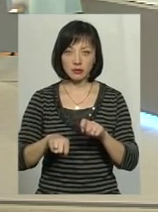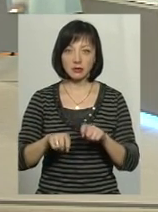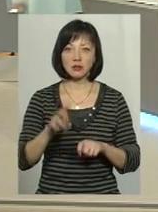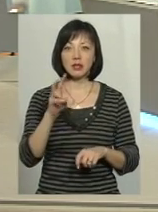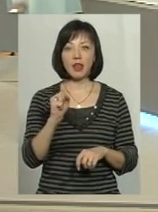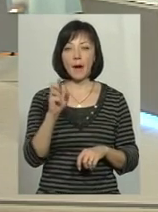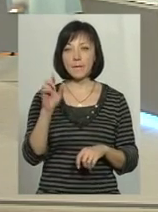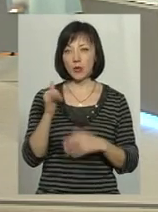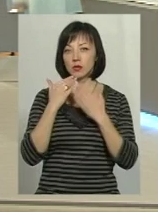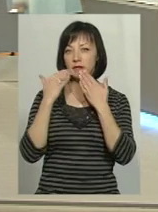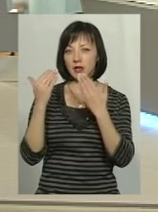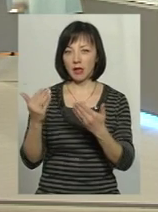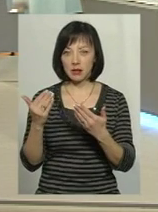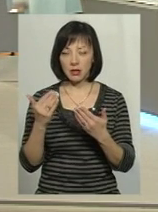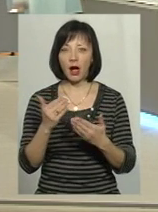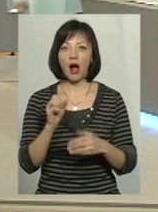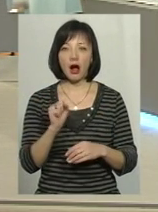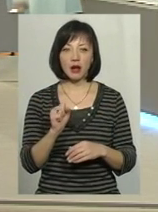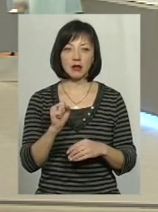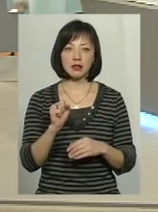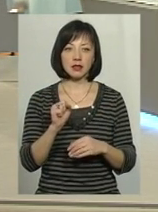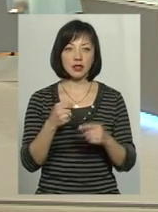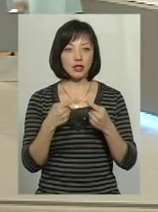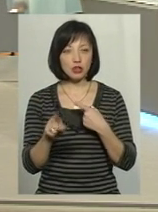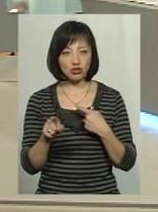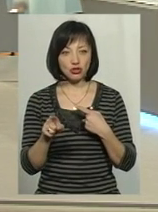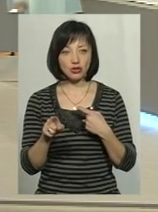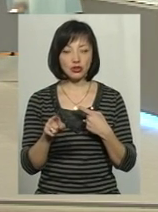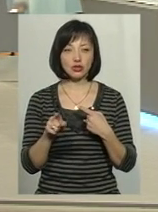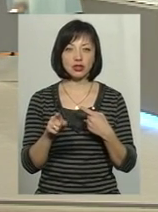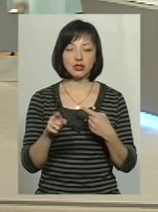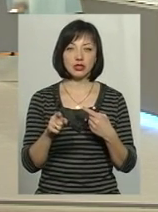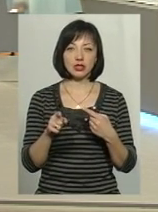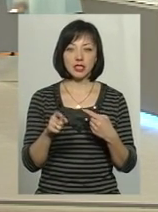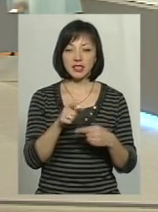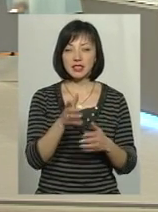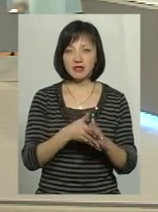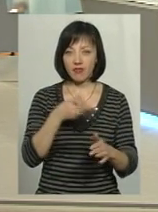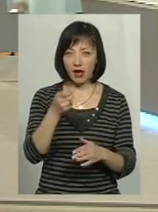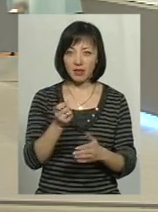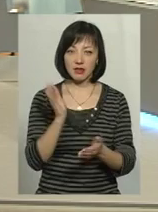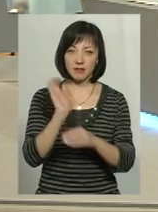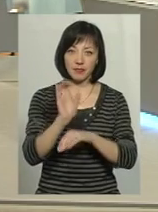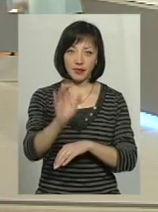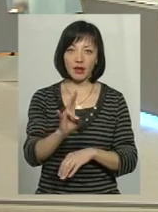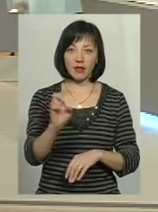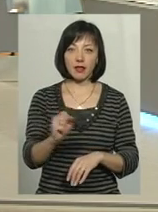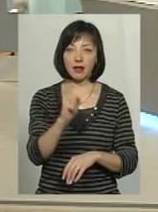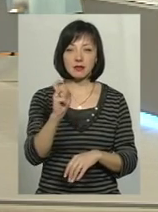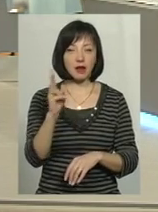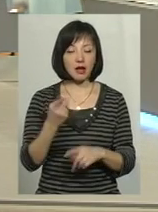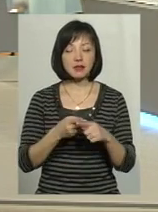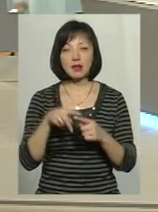і ми можемо звертатися до НАБУ. Звичайно, всі інші звернення можуть адресуватися тільки в НАЗК, але це кращий